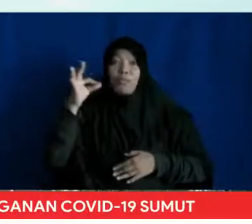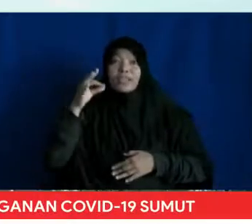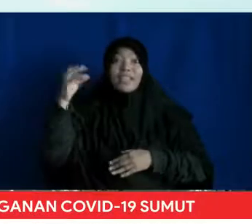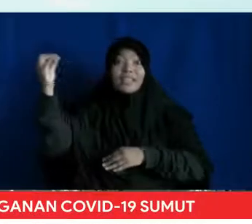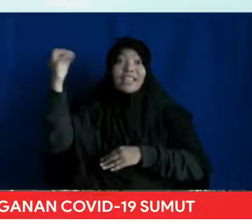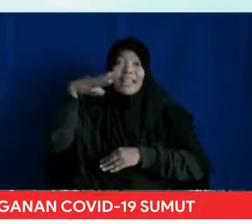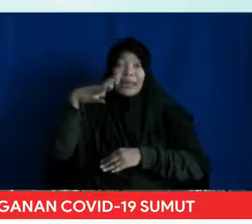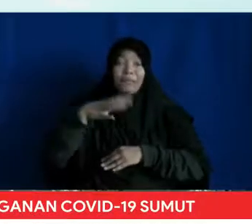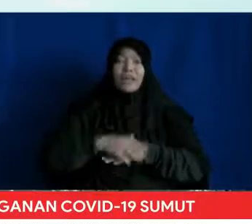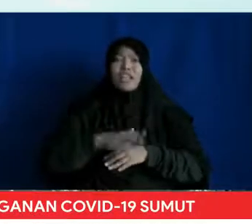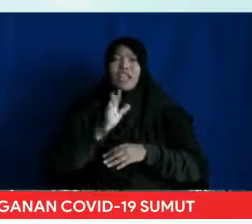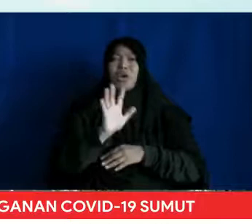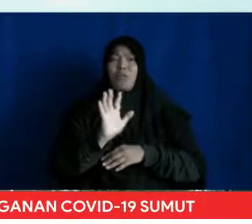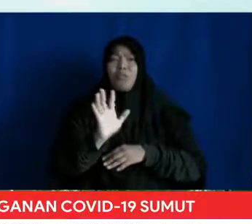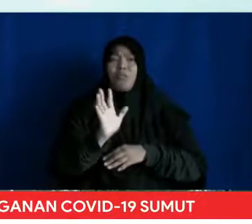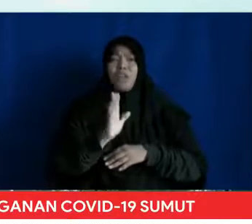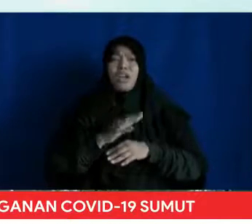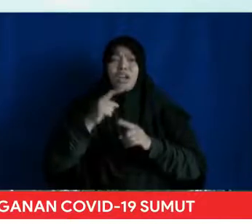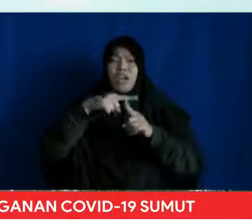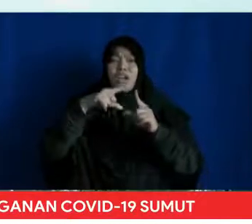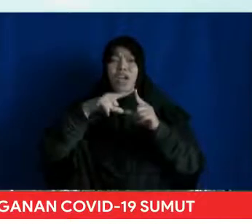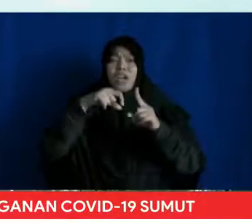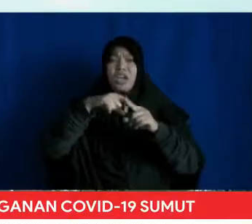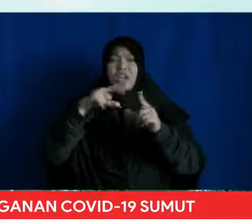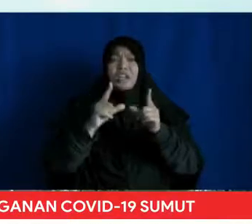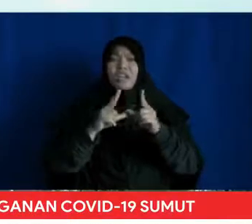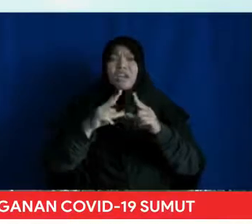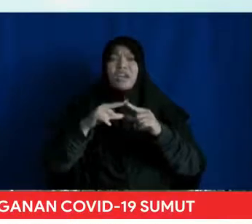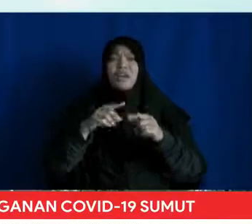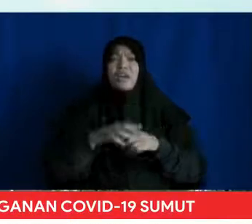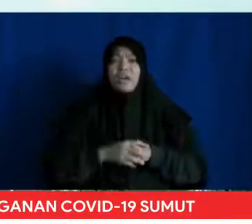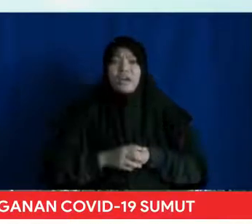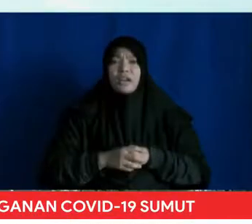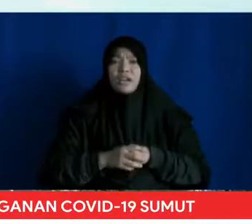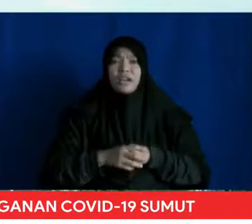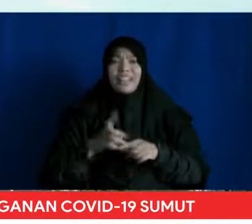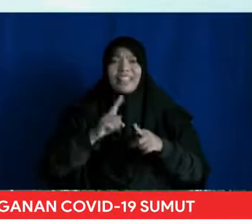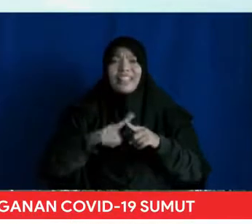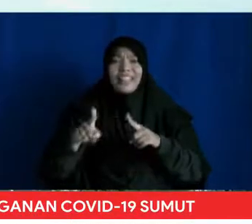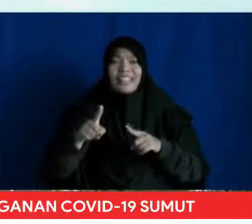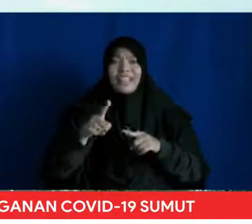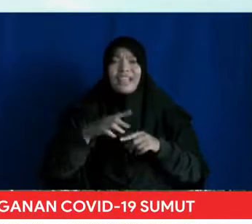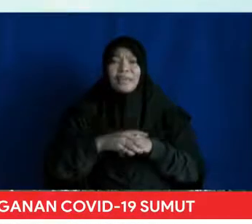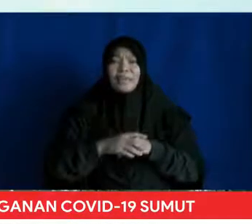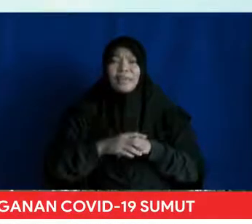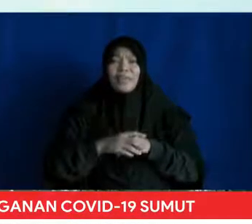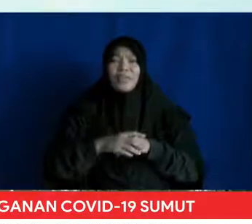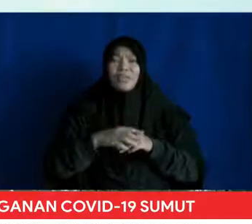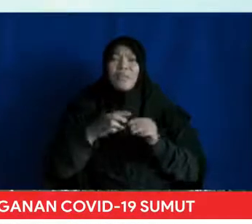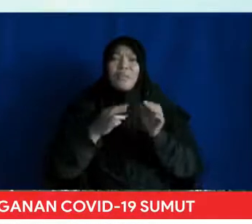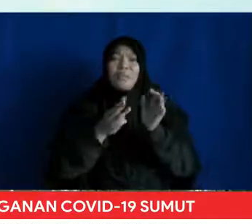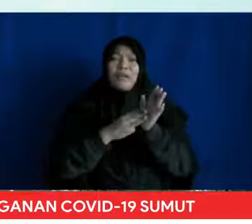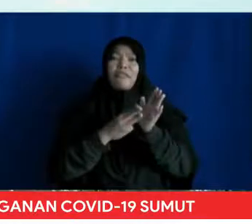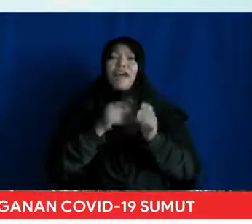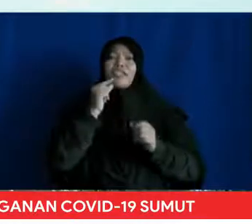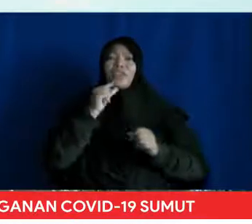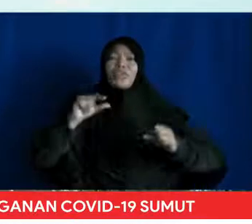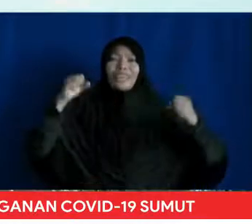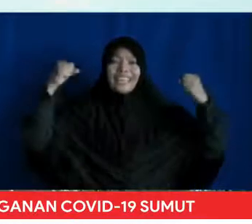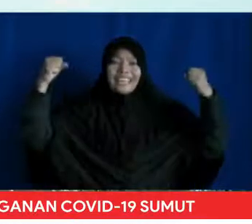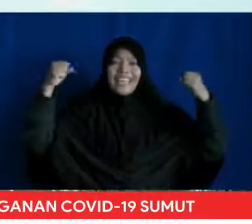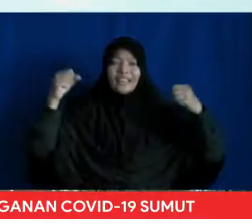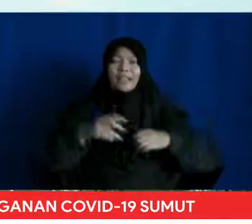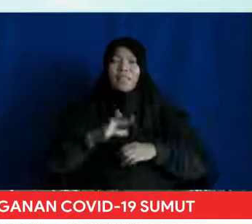dimaknai sebagai wujud ketakuan dan keimanan bagi umat Islam Tetapi juga bermanfaat bagi kesehatan Di mana